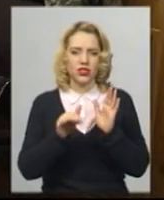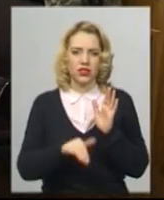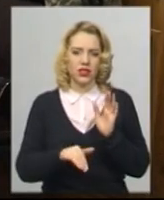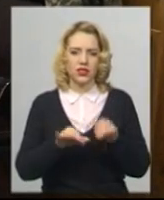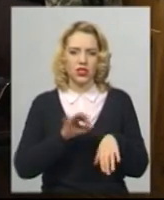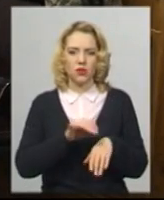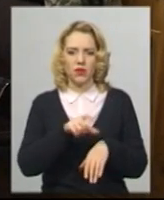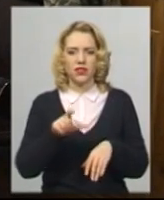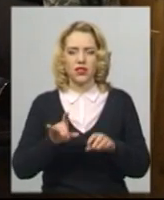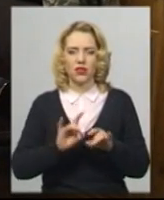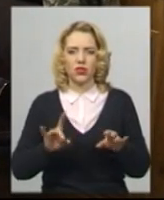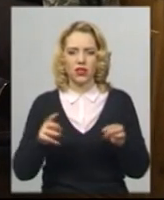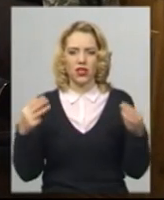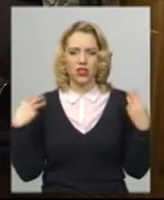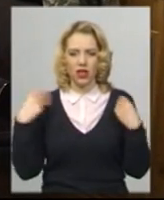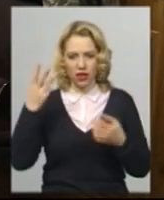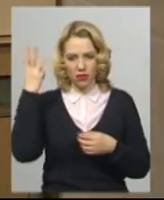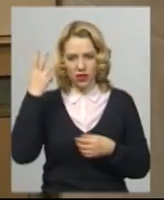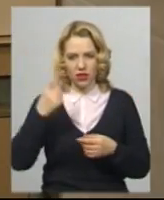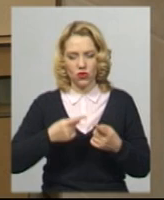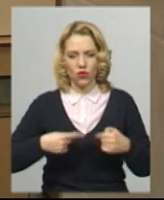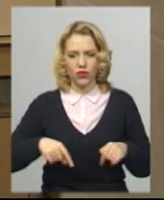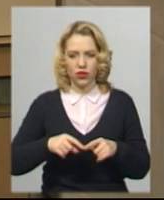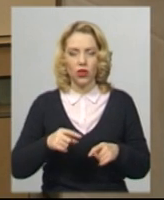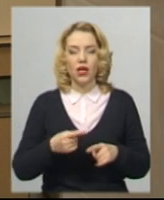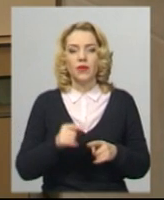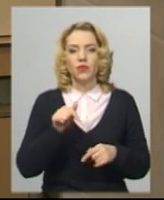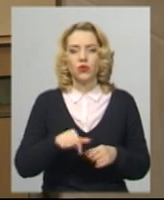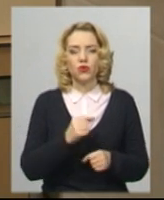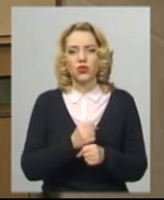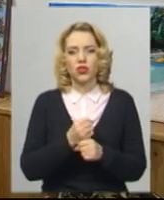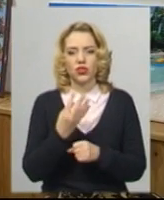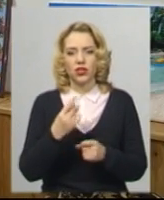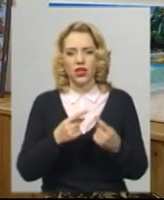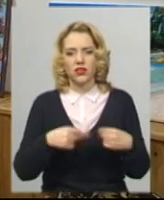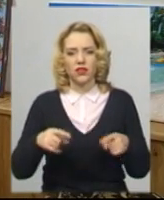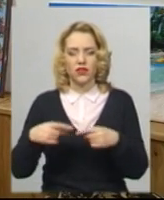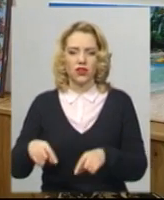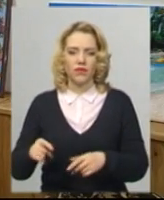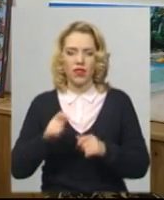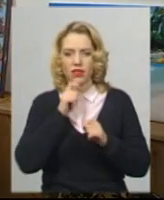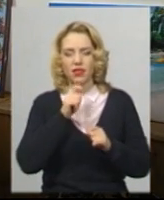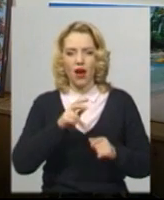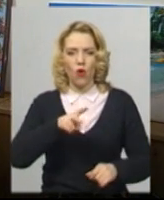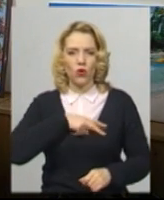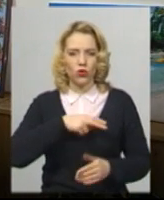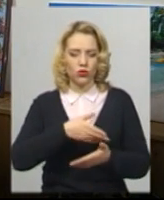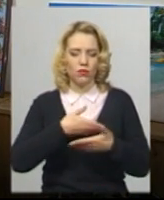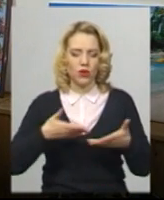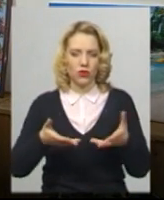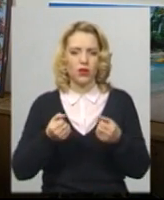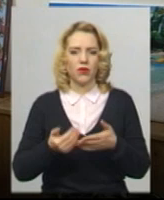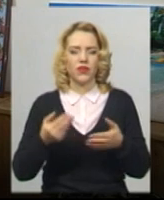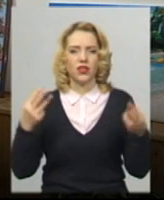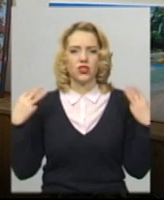додає начальник Хмельницького військового госпіталю Сергій Мельник. За його словами, тут функціонують 14 відділень. Нагороду ми отримали від начальника головного